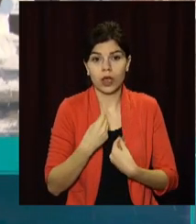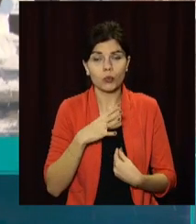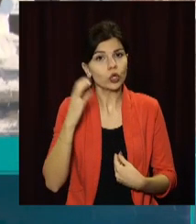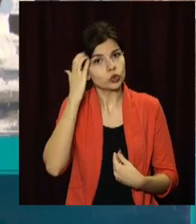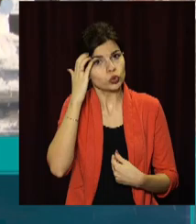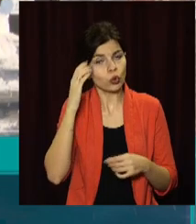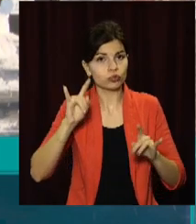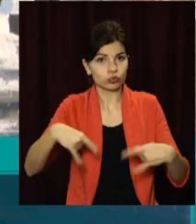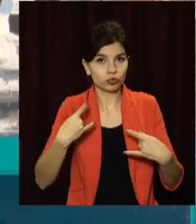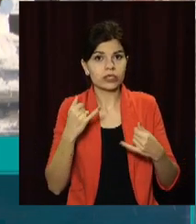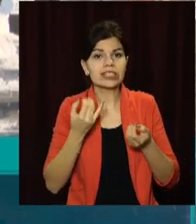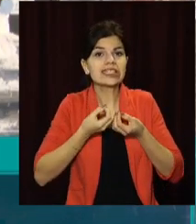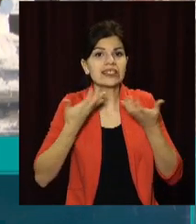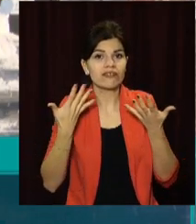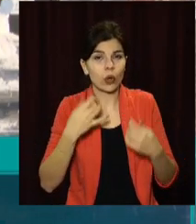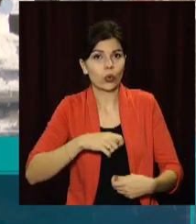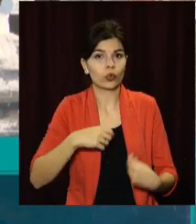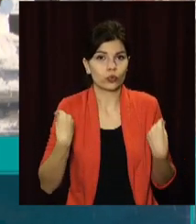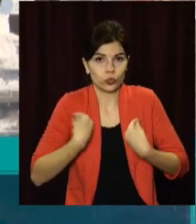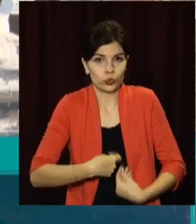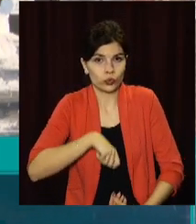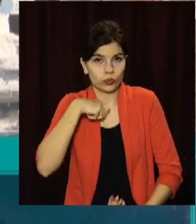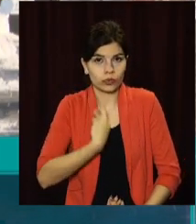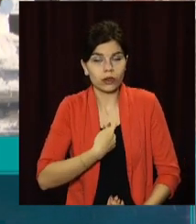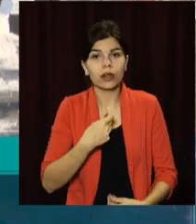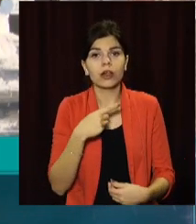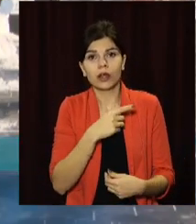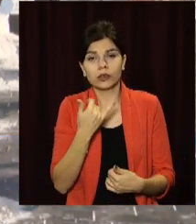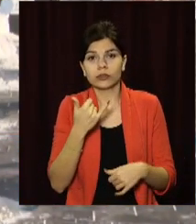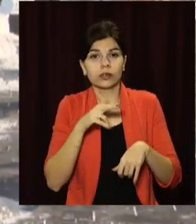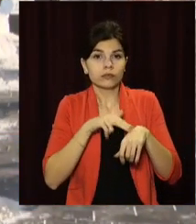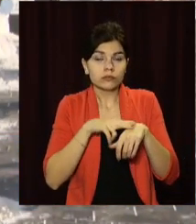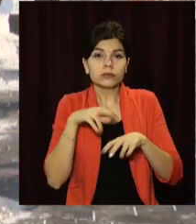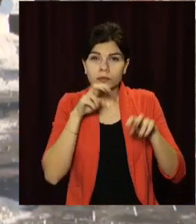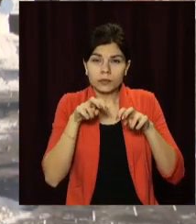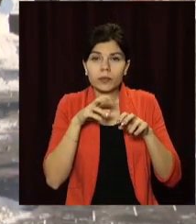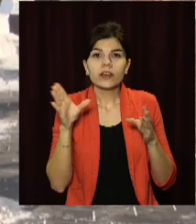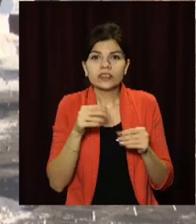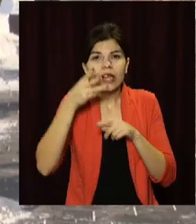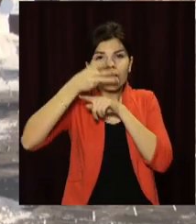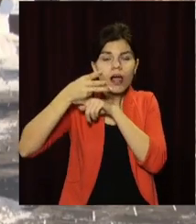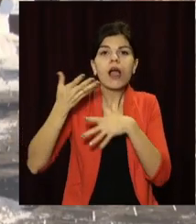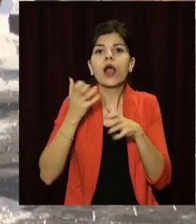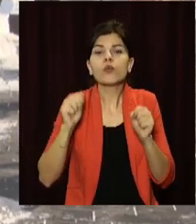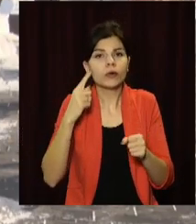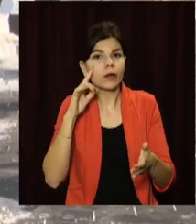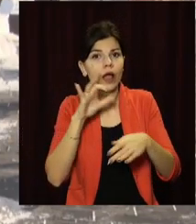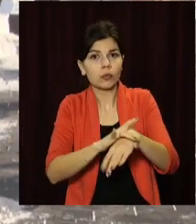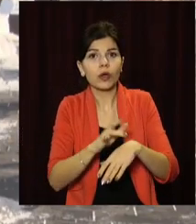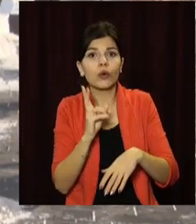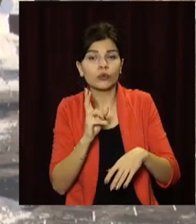чорні штани та світлу курточку. І зараз правоохоронці відпрацьовують всі камери, які могли зафіксувати